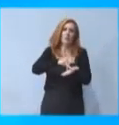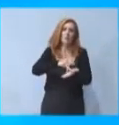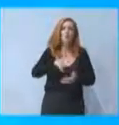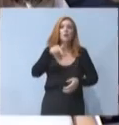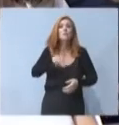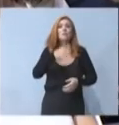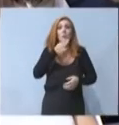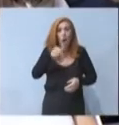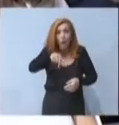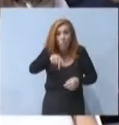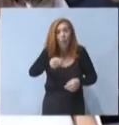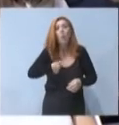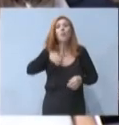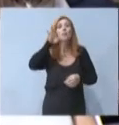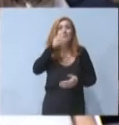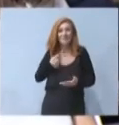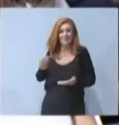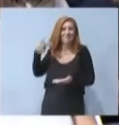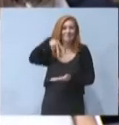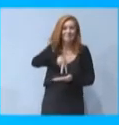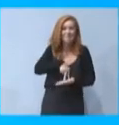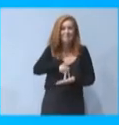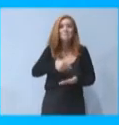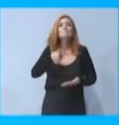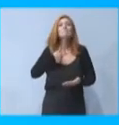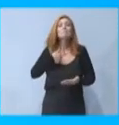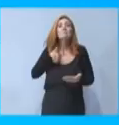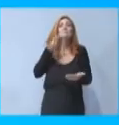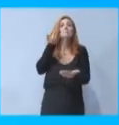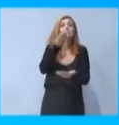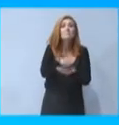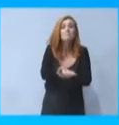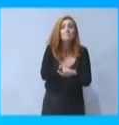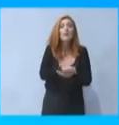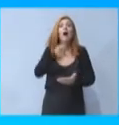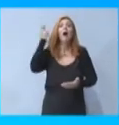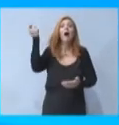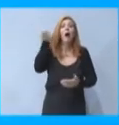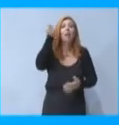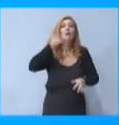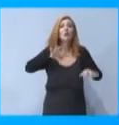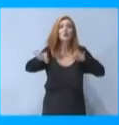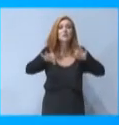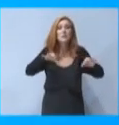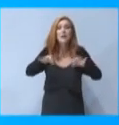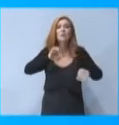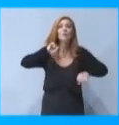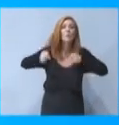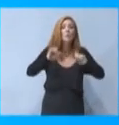από τη Θεσσαλονίκη, από αυτό το βήμα, εισηγούμε ένα εθνικό σχέδιο δράσης για την νεολαία.